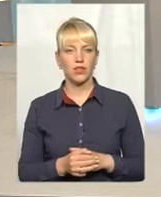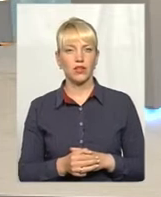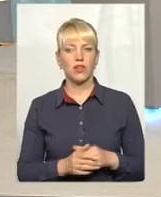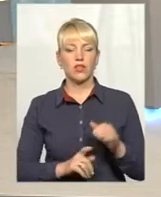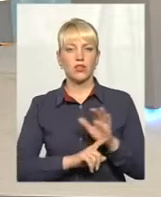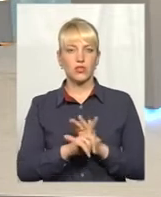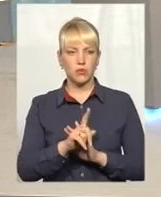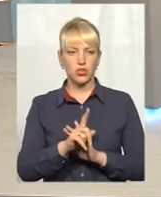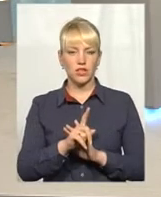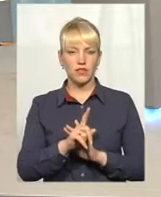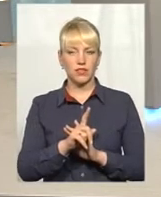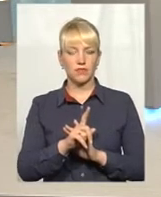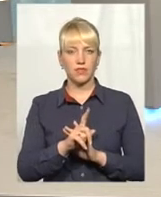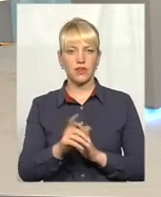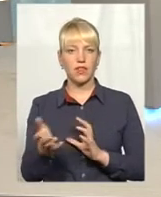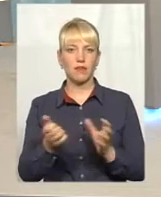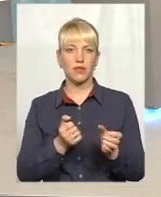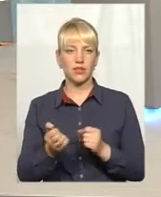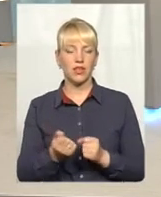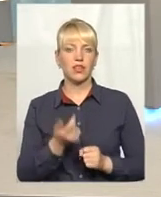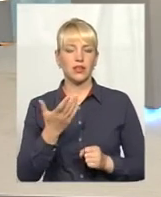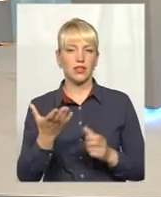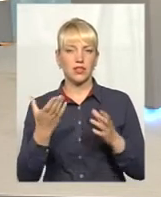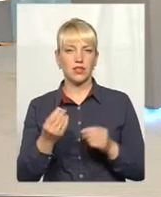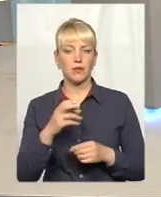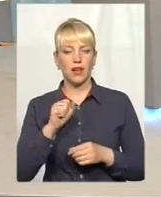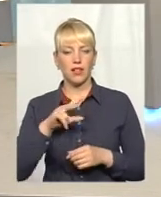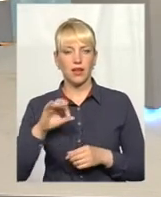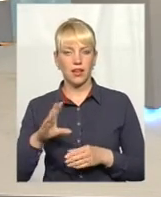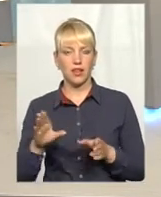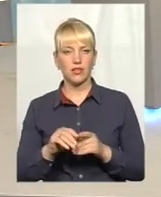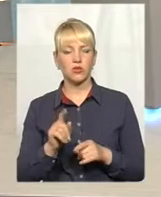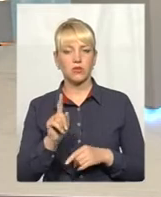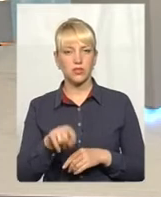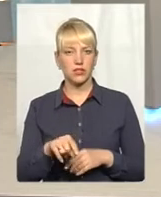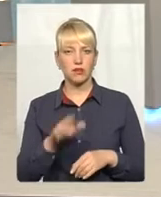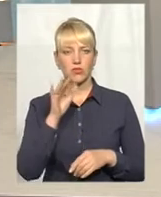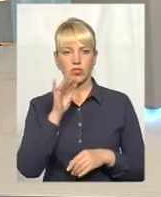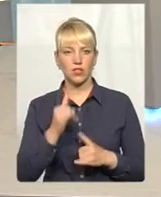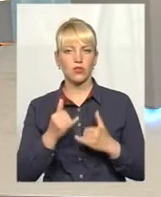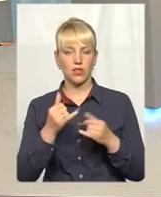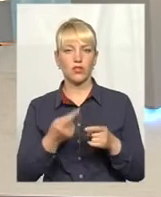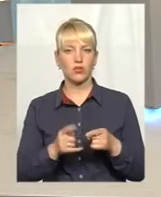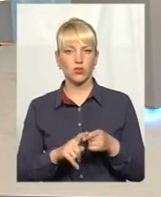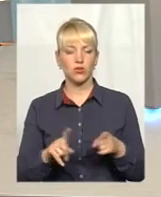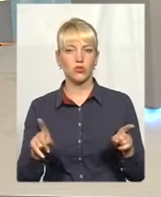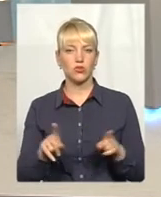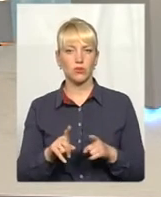розпочався набір кілька днів, але разом з тим часу для того, щоб